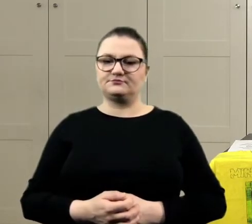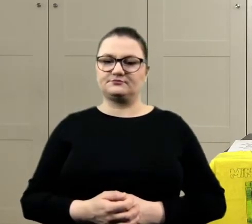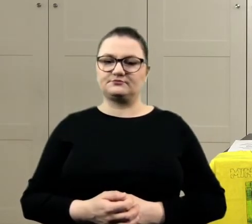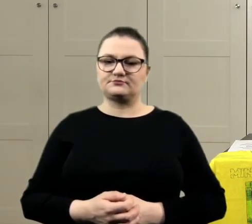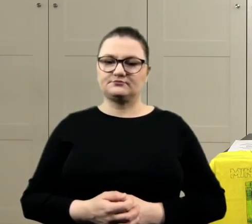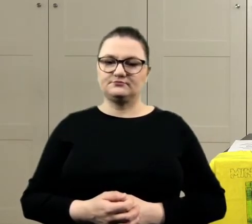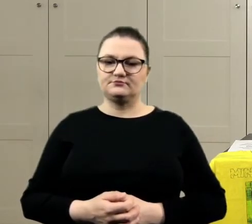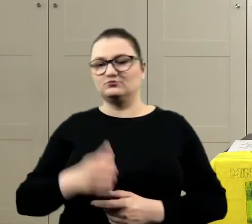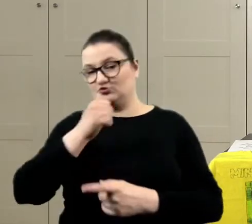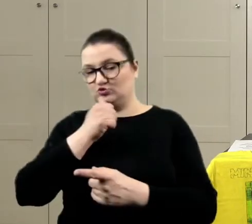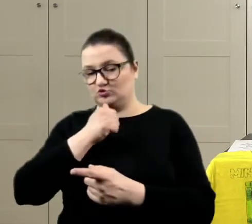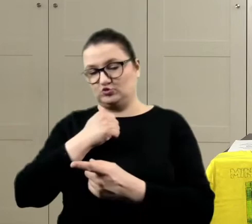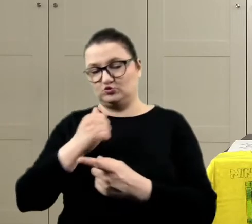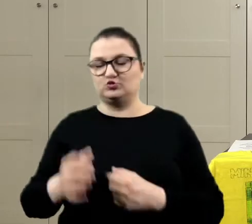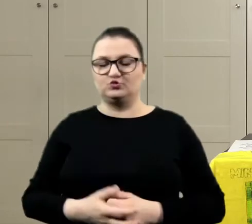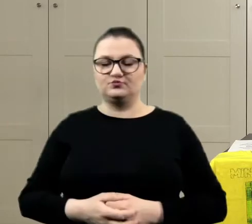Spróbuj tym.